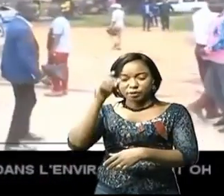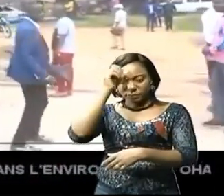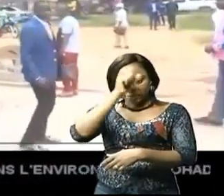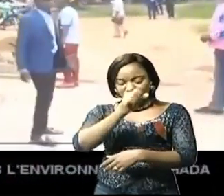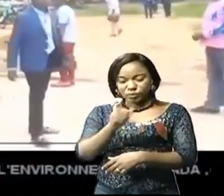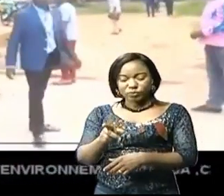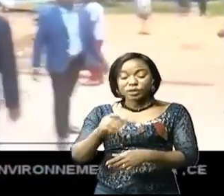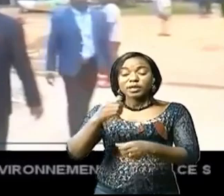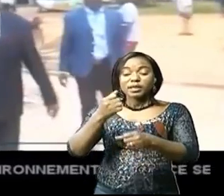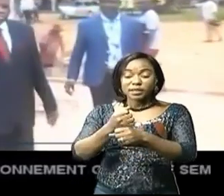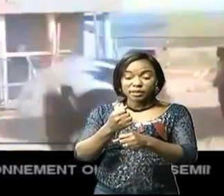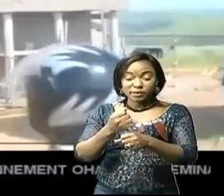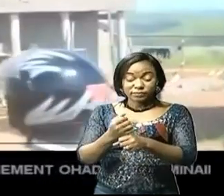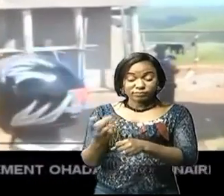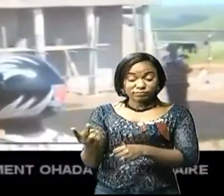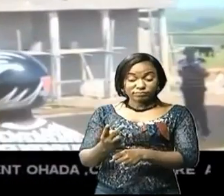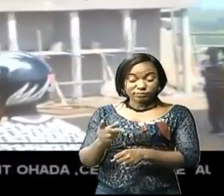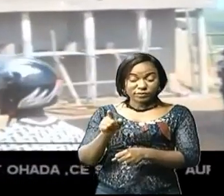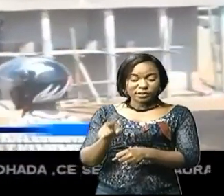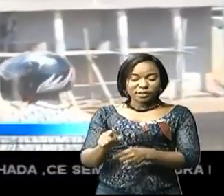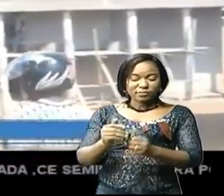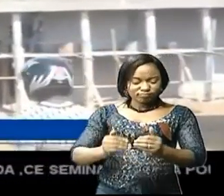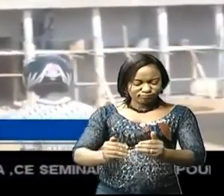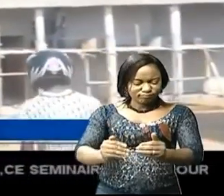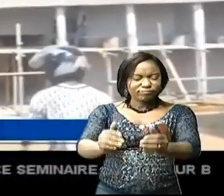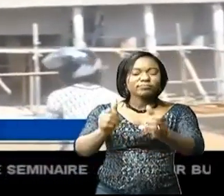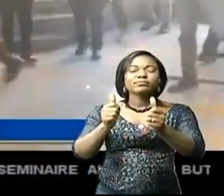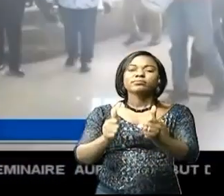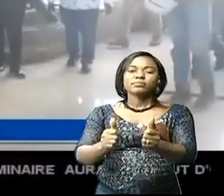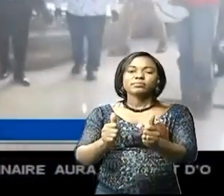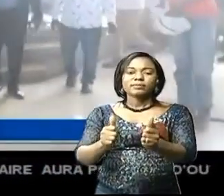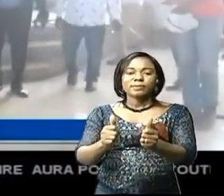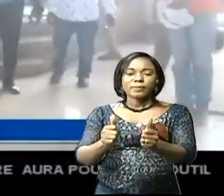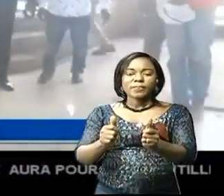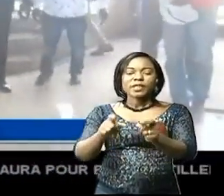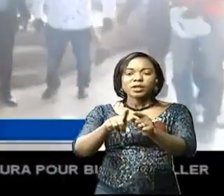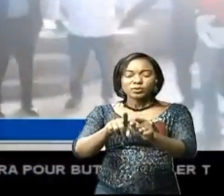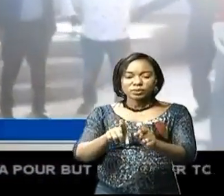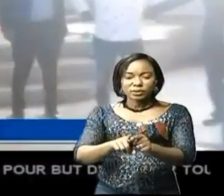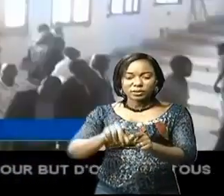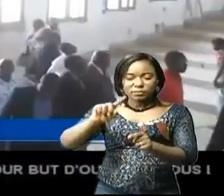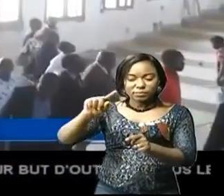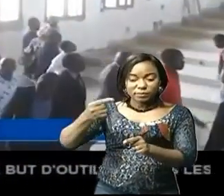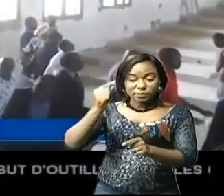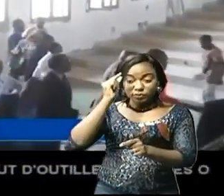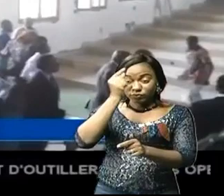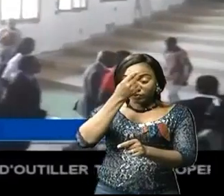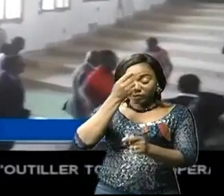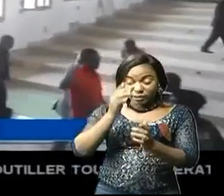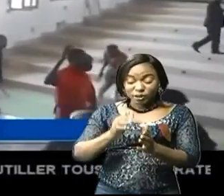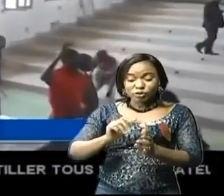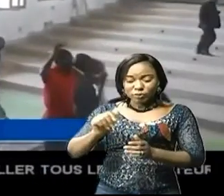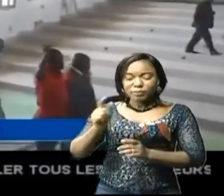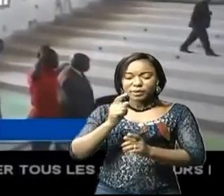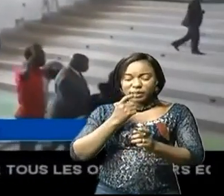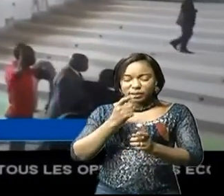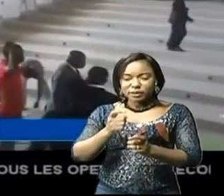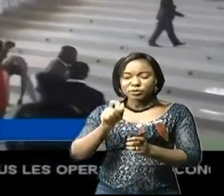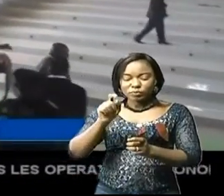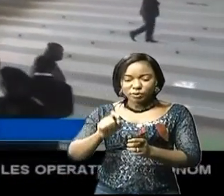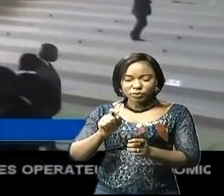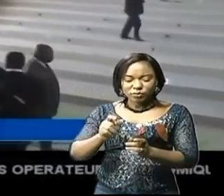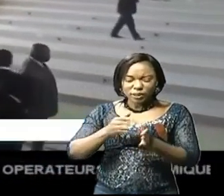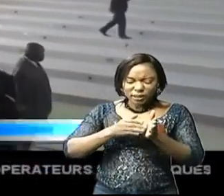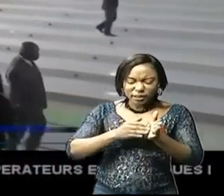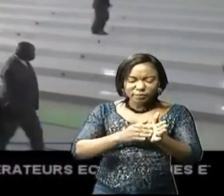les travaux sur les deux chantiers évoluent à la grande satisfaction du premier citoyen du Quango qui applique à la lettre